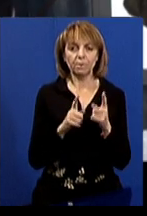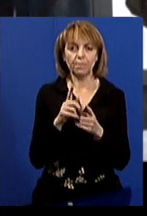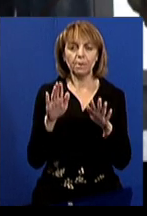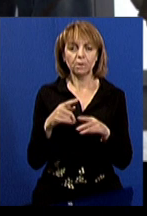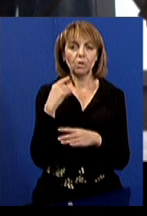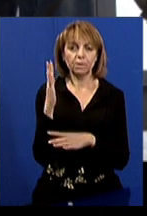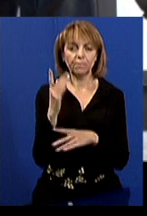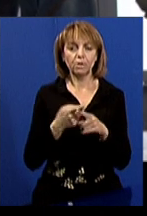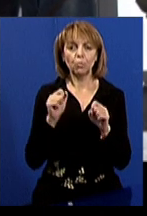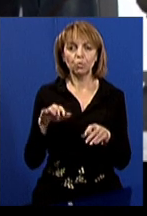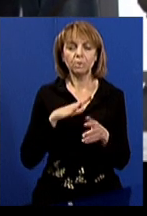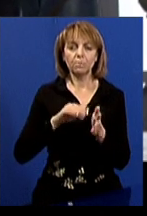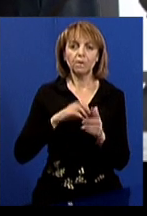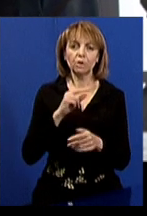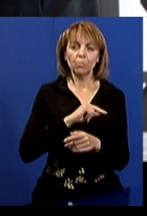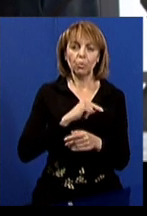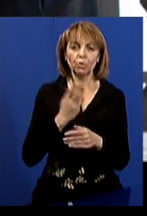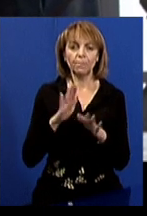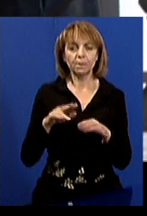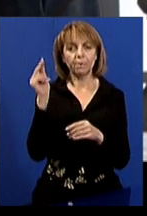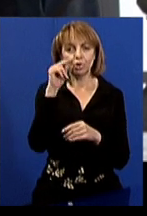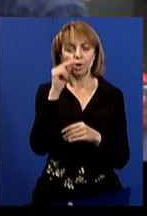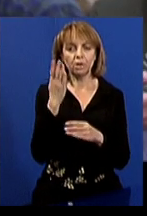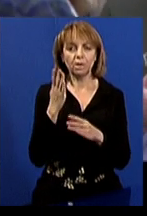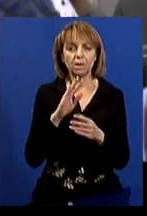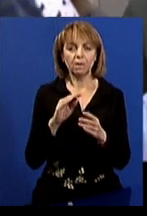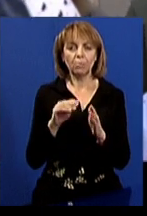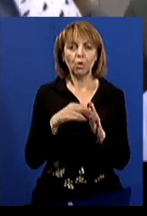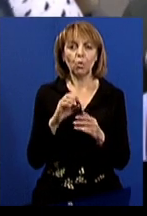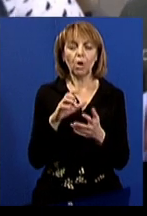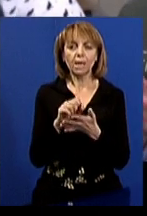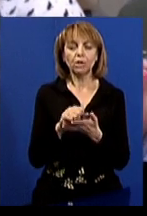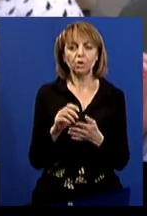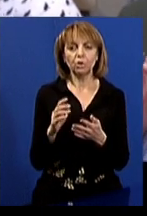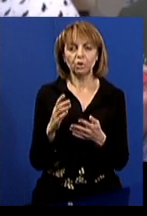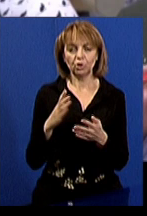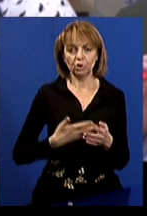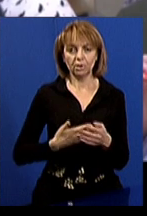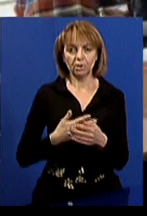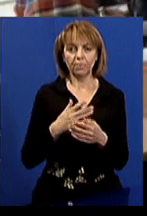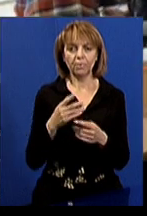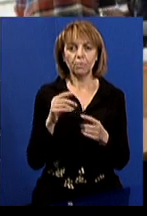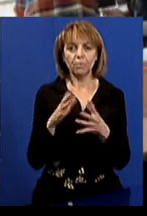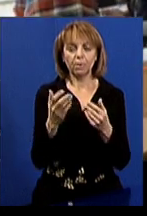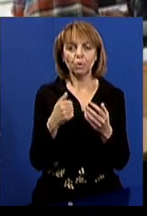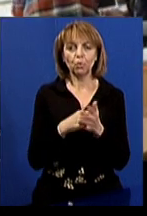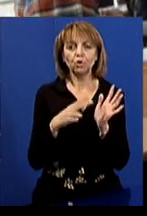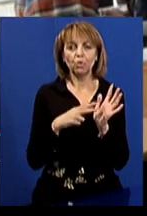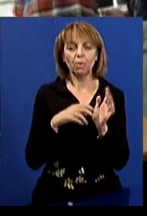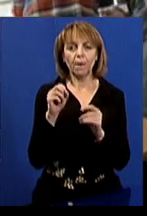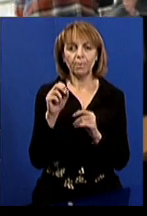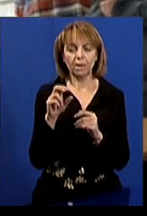голосування. Це може бути довідка з роботи, з місця навчання або договір про оренду житла. Заяви приймають 7 квітня після офіційного